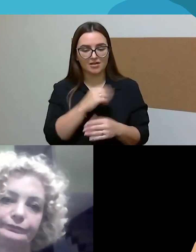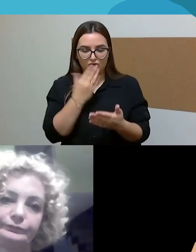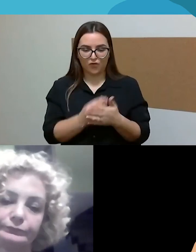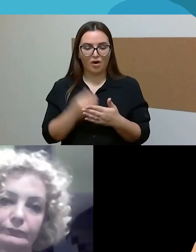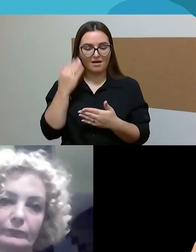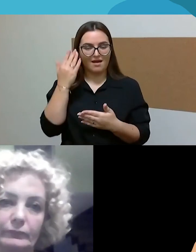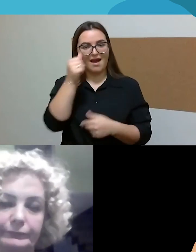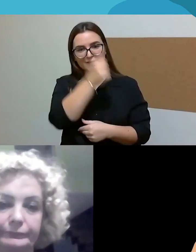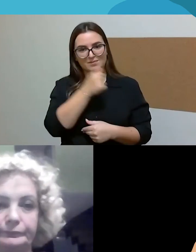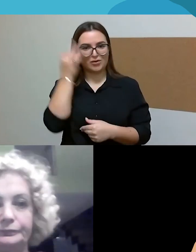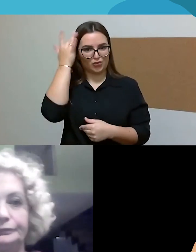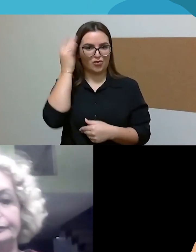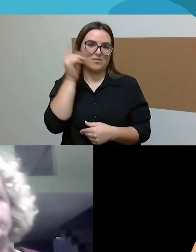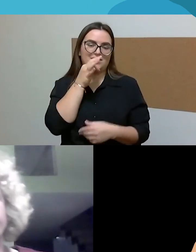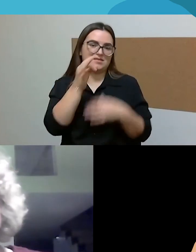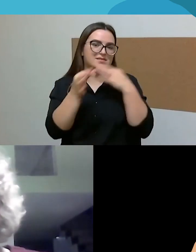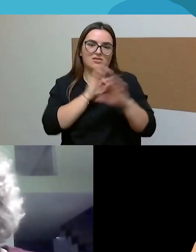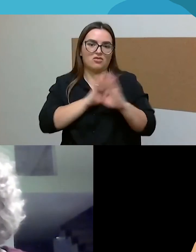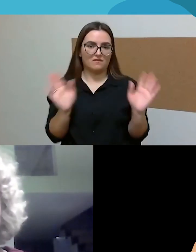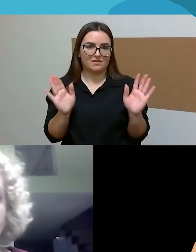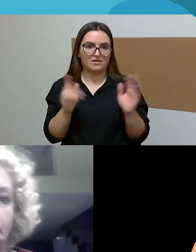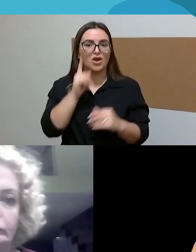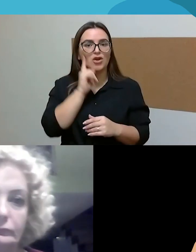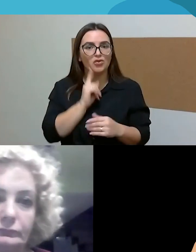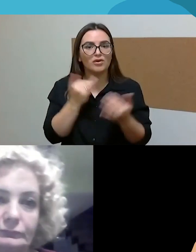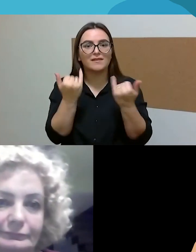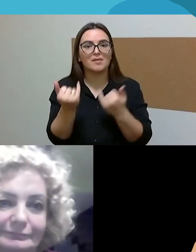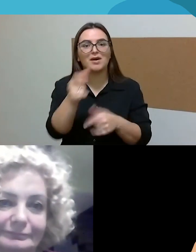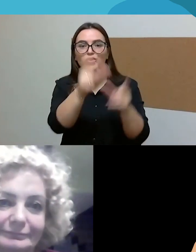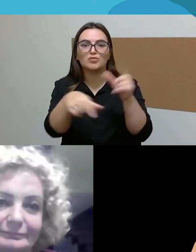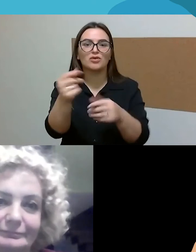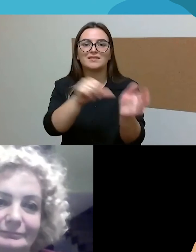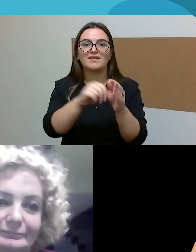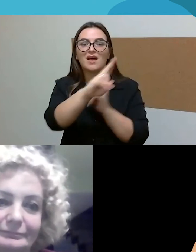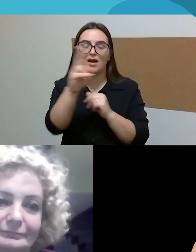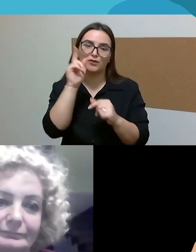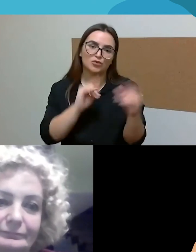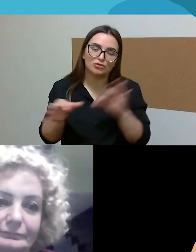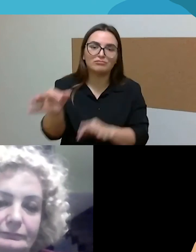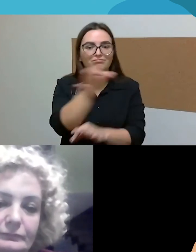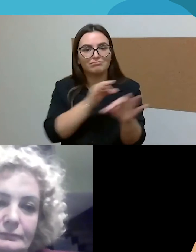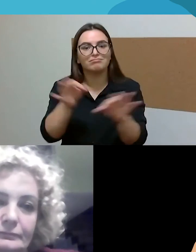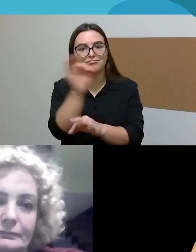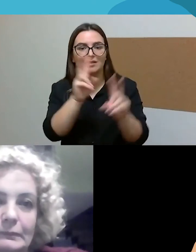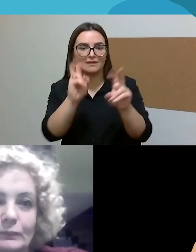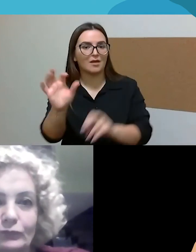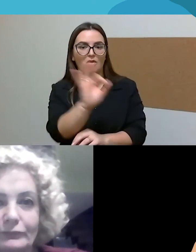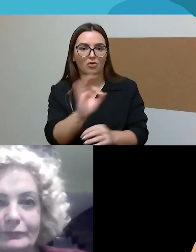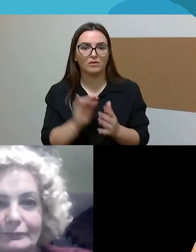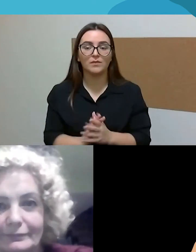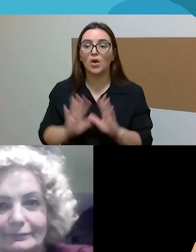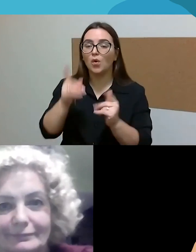norisi su šviesiais žmonėmis aptarti tuos dalykus. Mes labai... Jeigu gaima